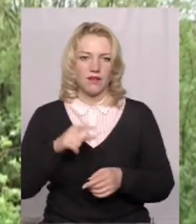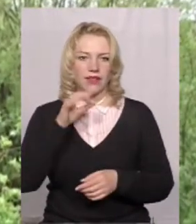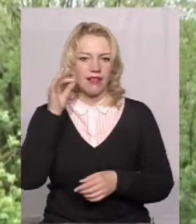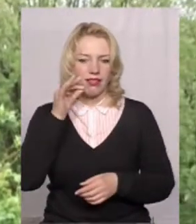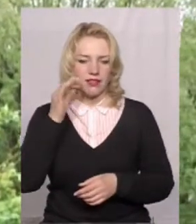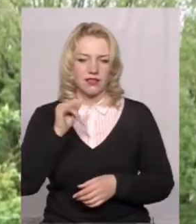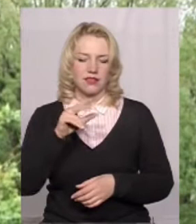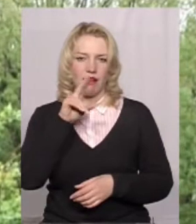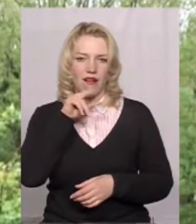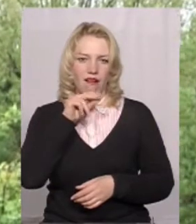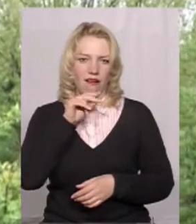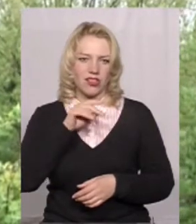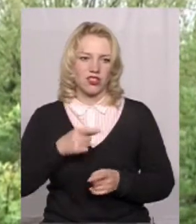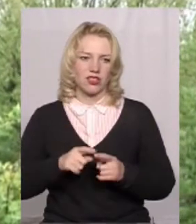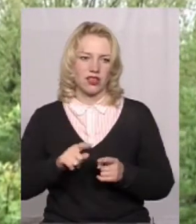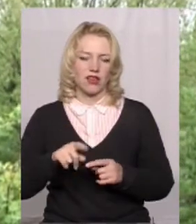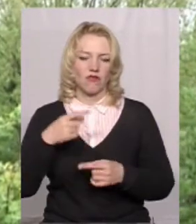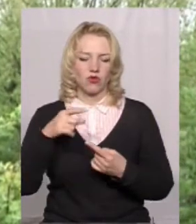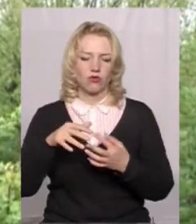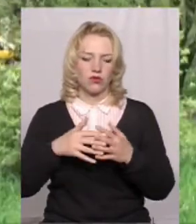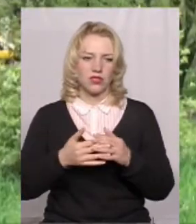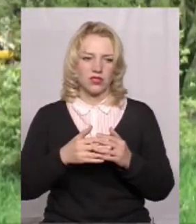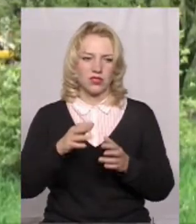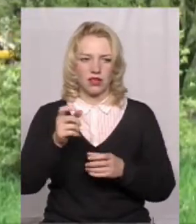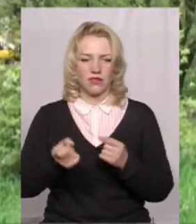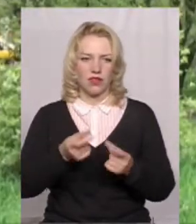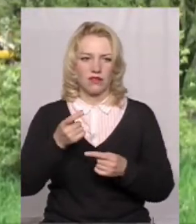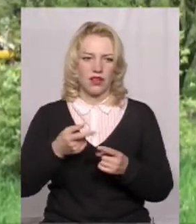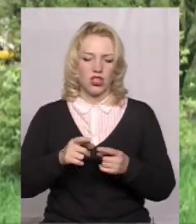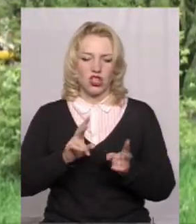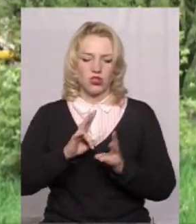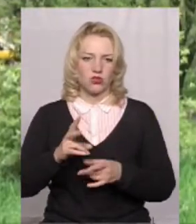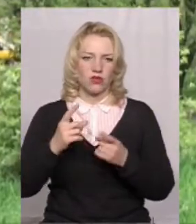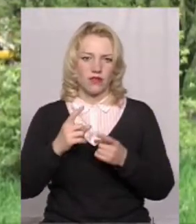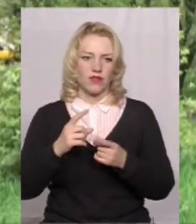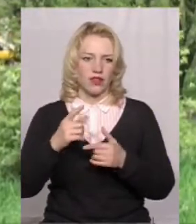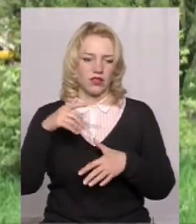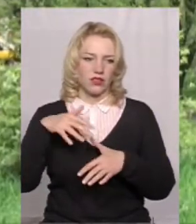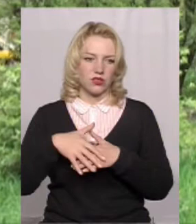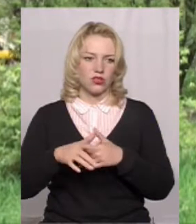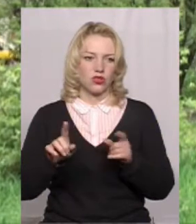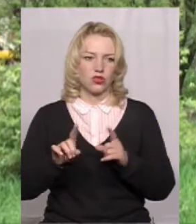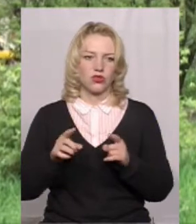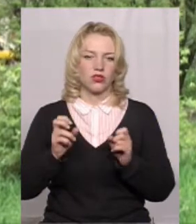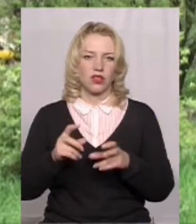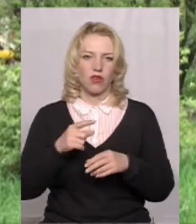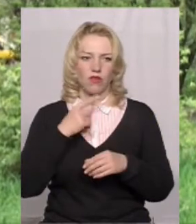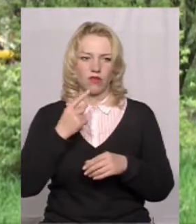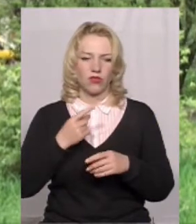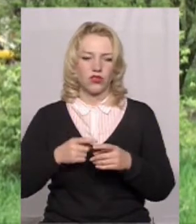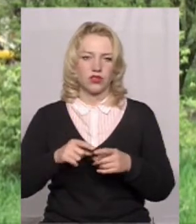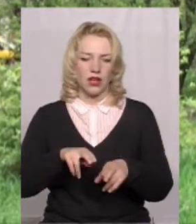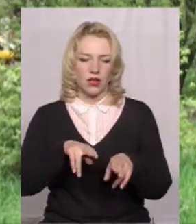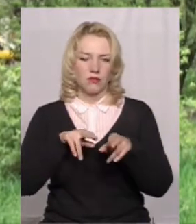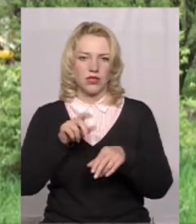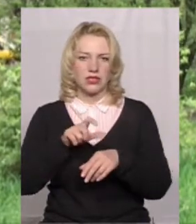дикі були в другому селі на Ставу, теж хлопці виявляли. Шкода велика, звісно, бо ми мисливці,